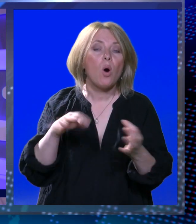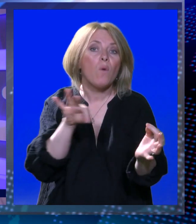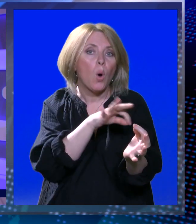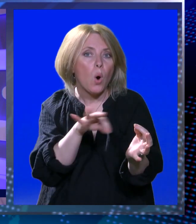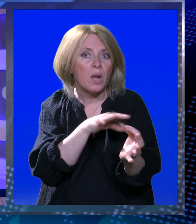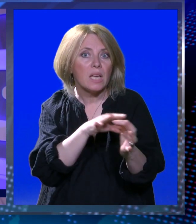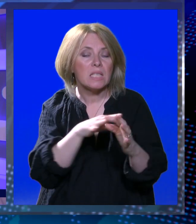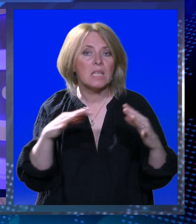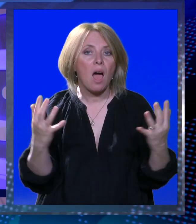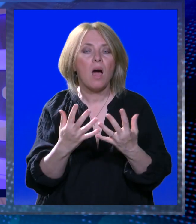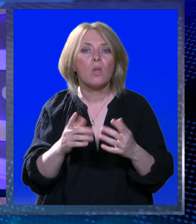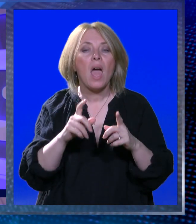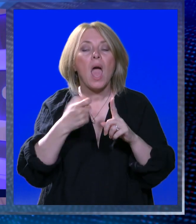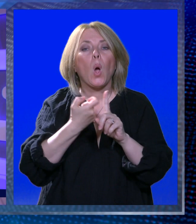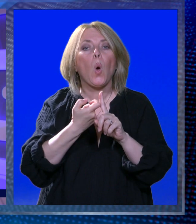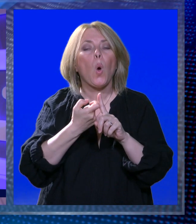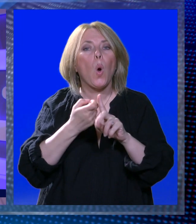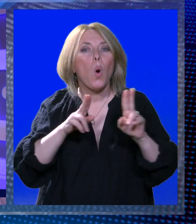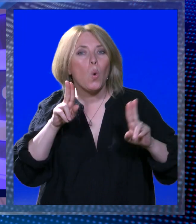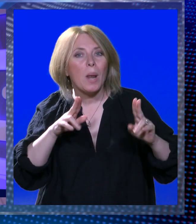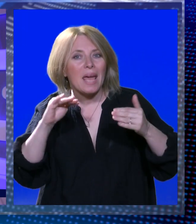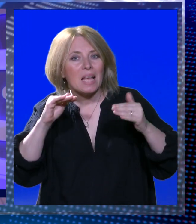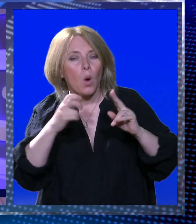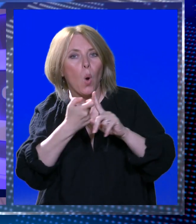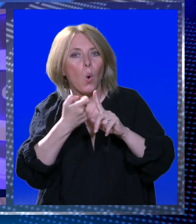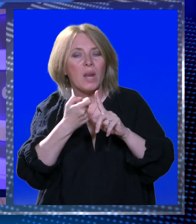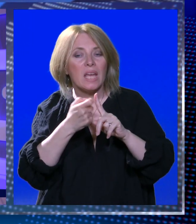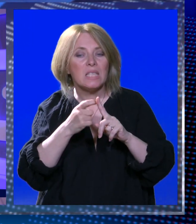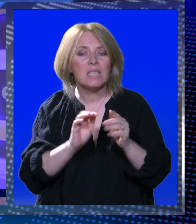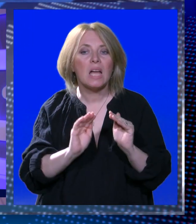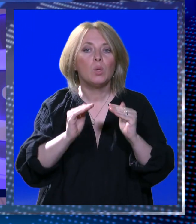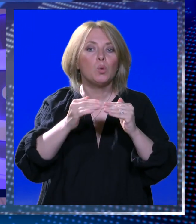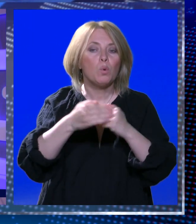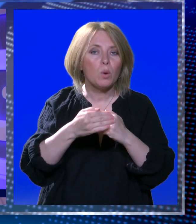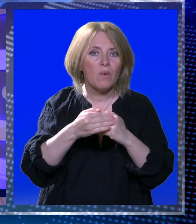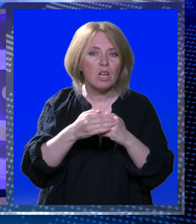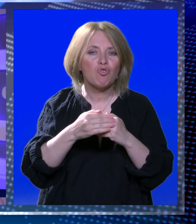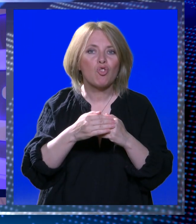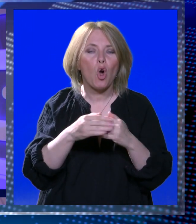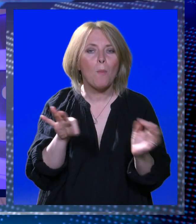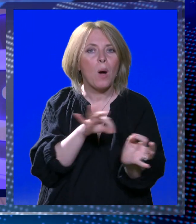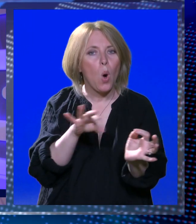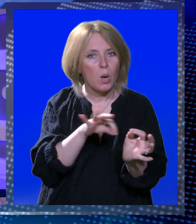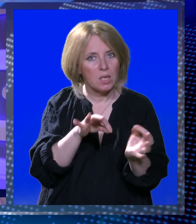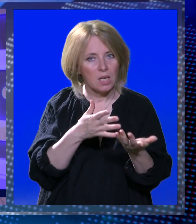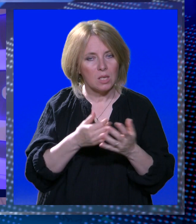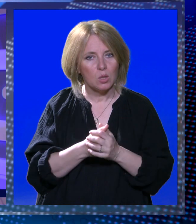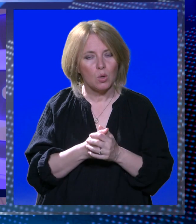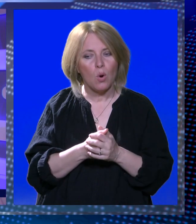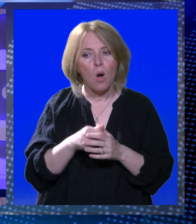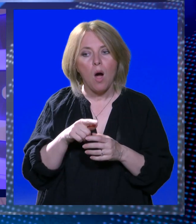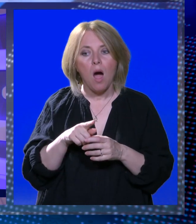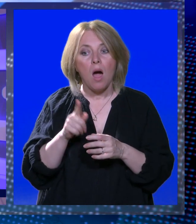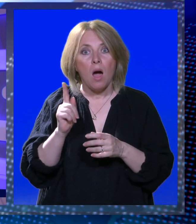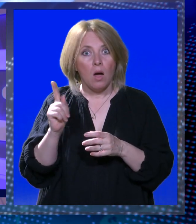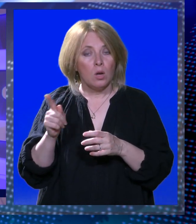konkurencije Dubrovačkom simfonijskom orkestru. Ravnatelj Dubrovačkog simfonijskog orkestra Slobodan Begić revoltiran je njihovim nastupima